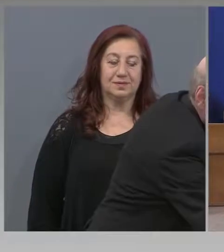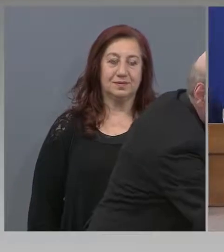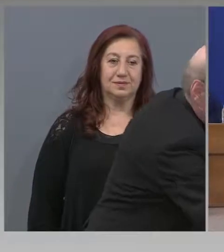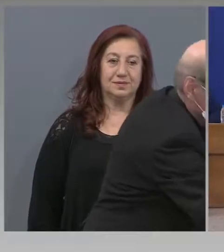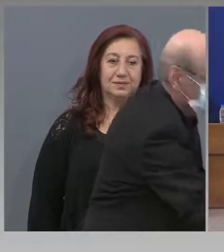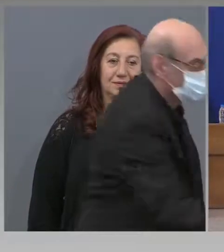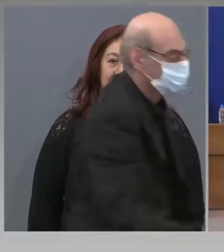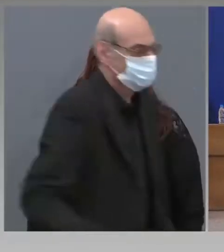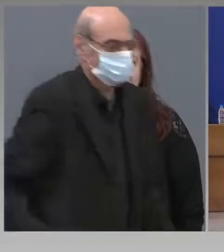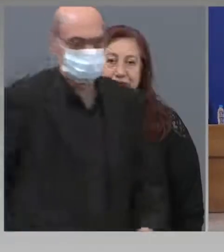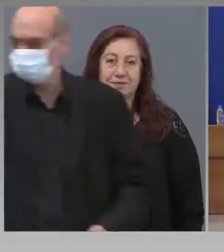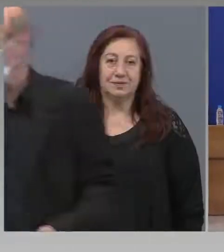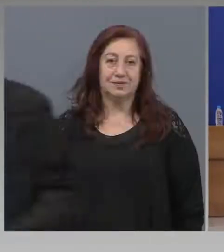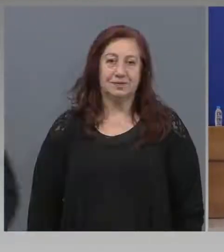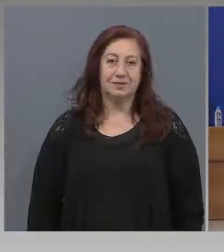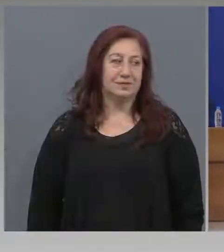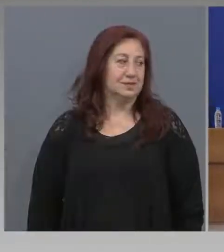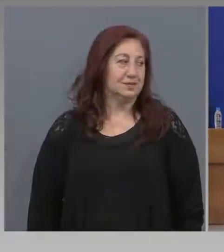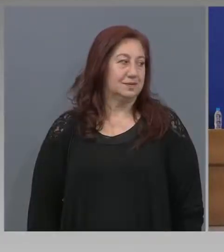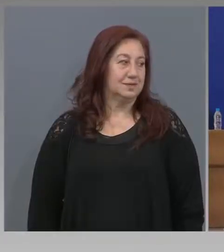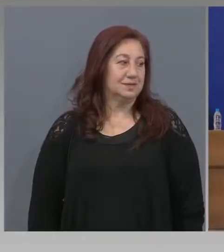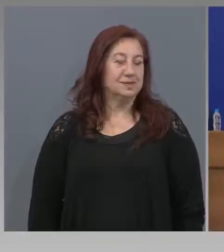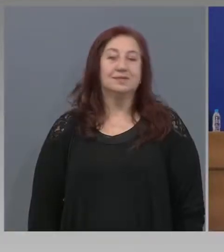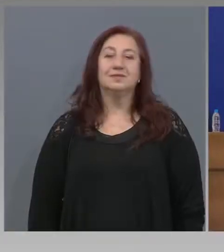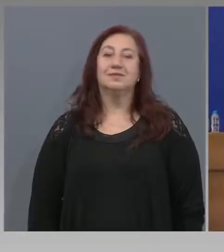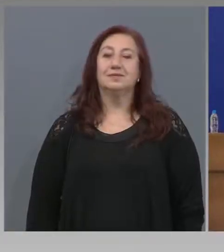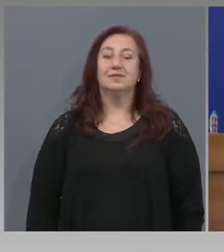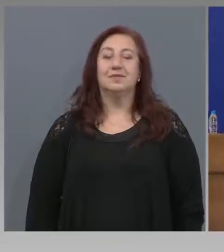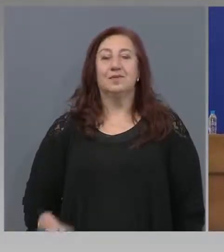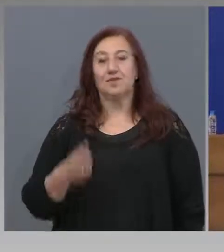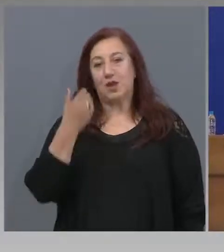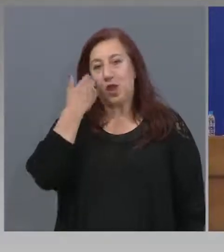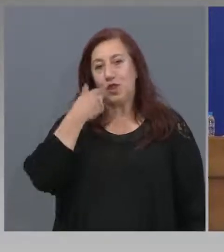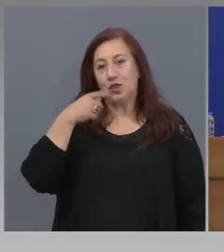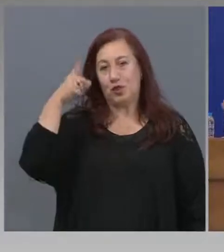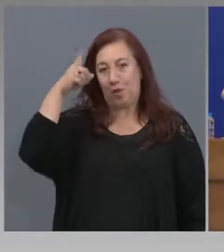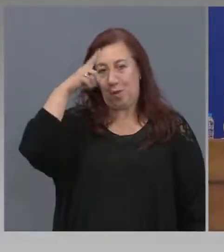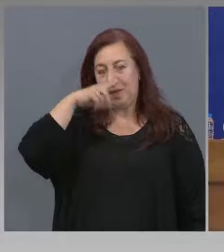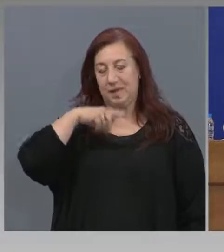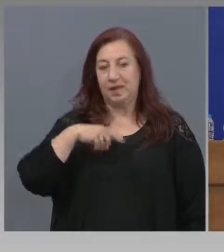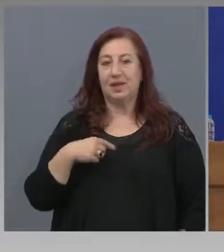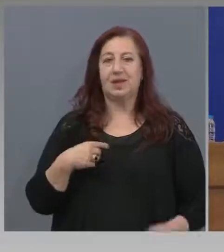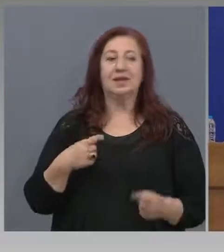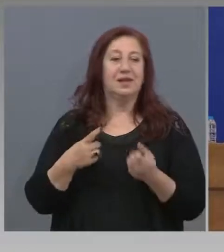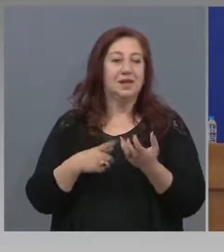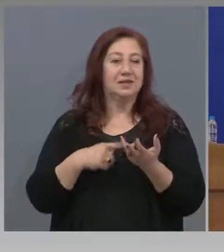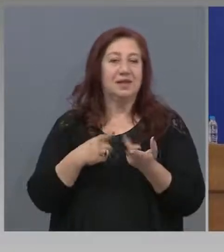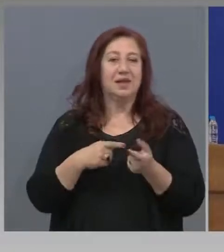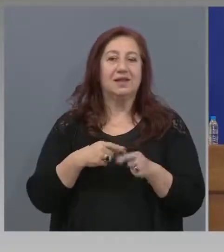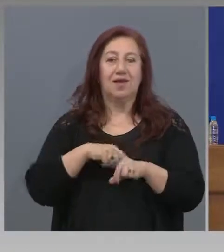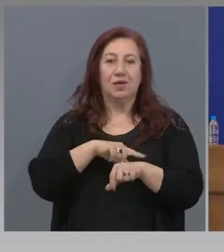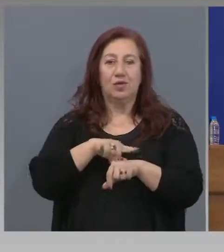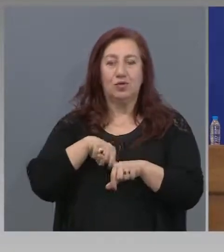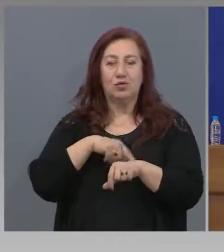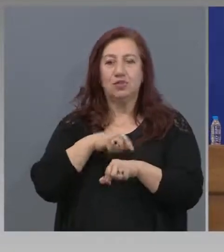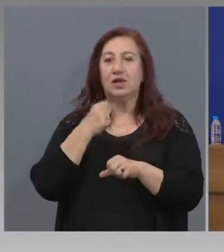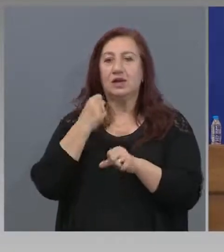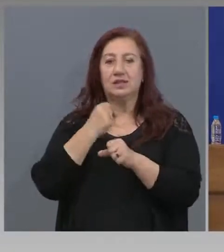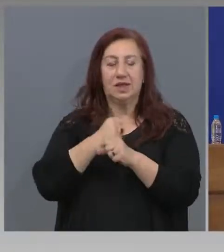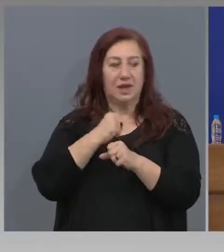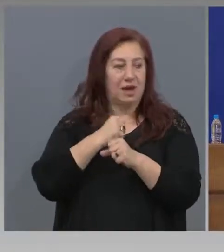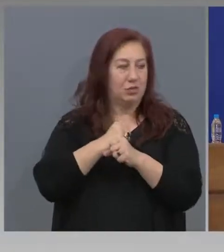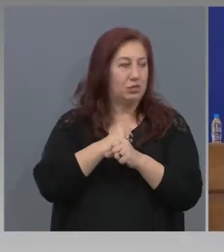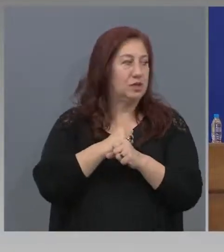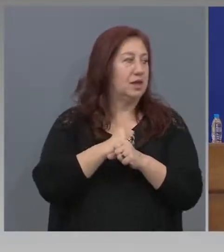След няколко часа работа при днешния Коалиционен съвет, мисля, че на първо място